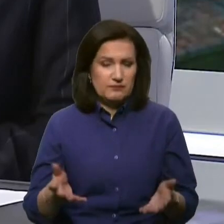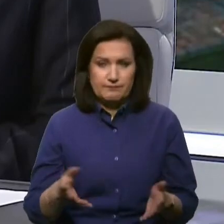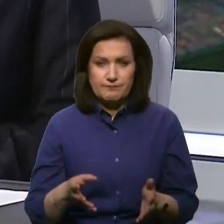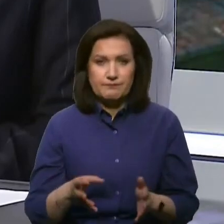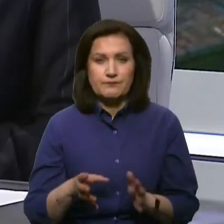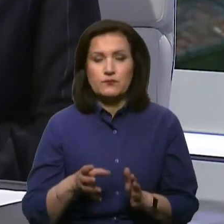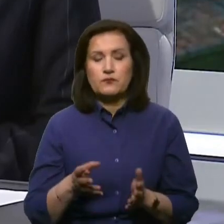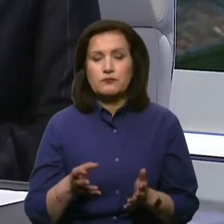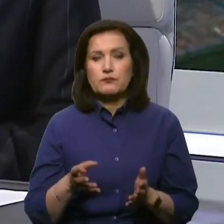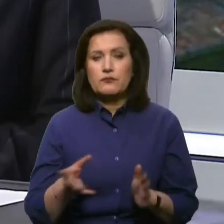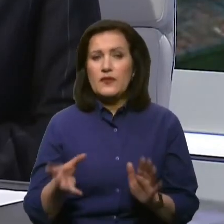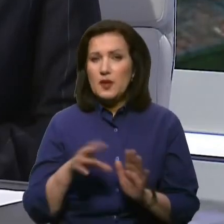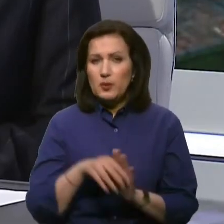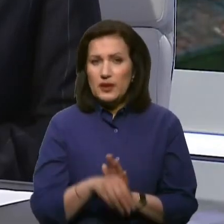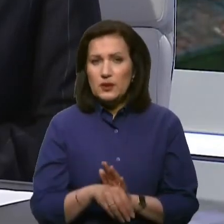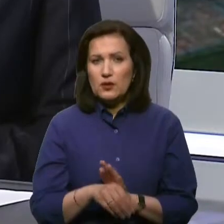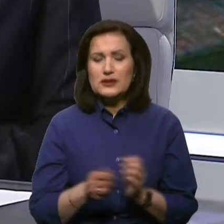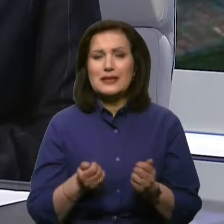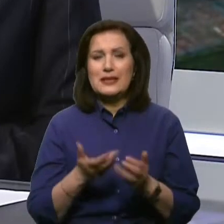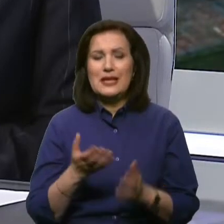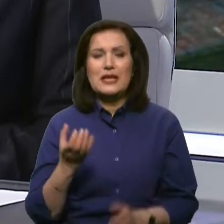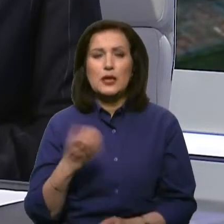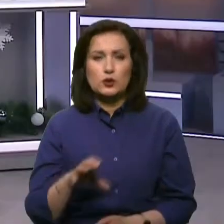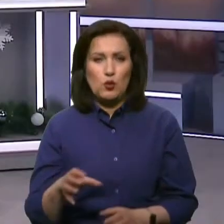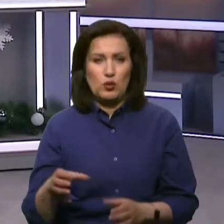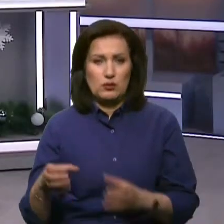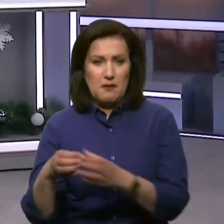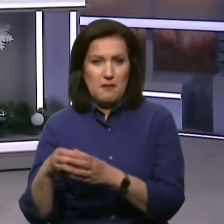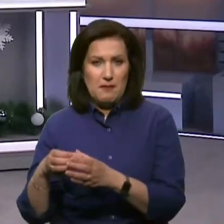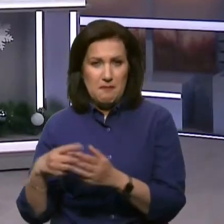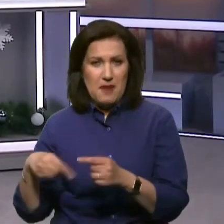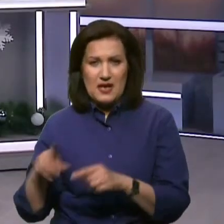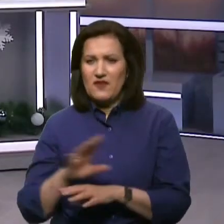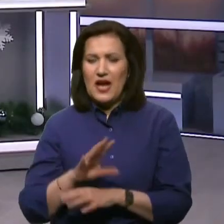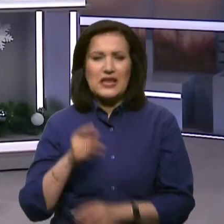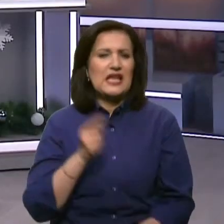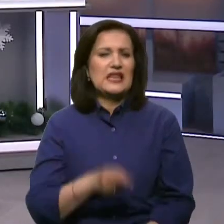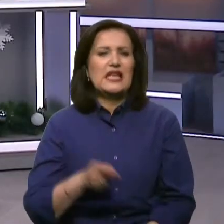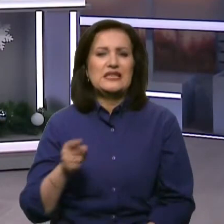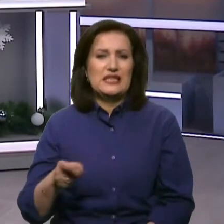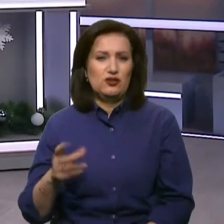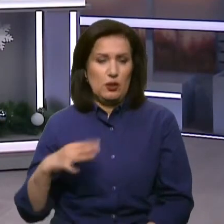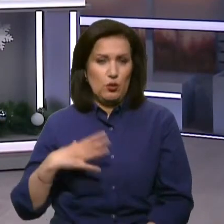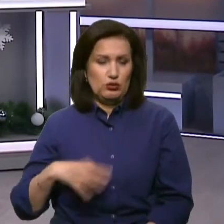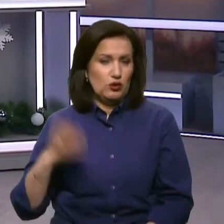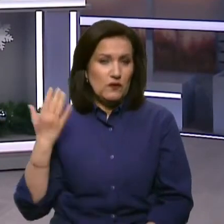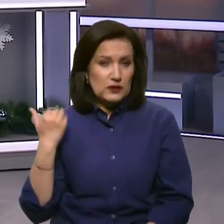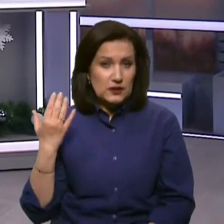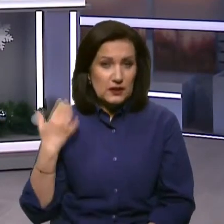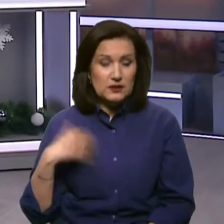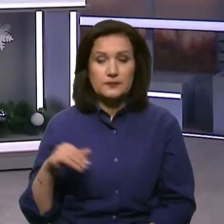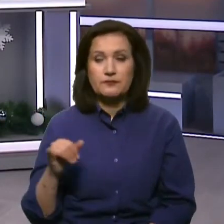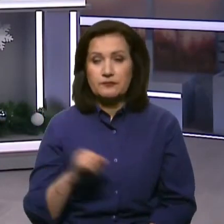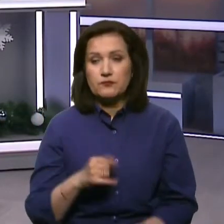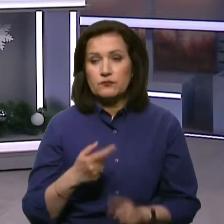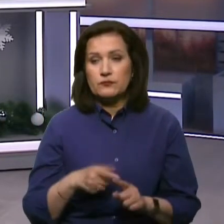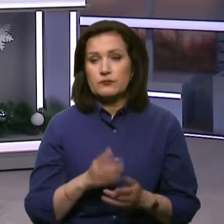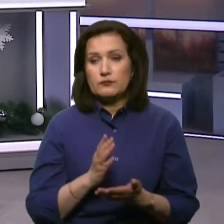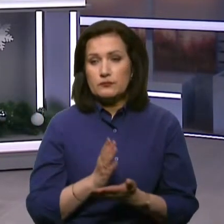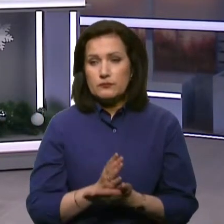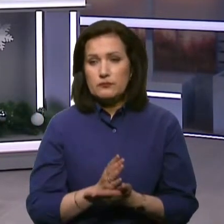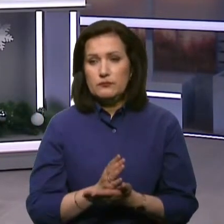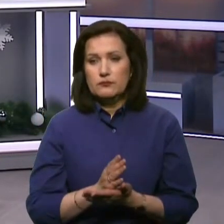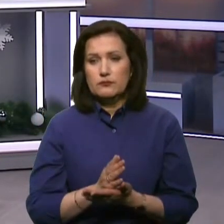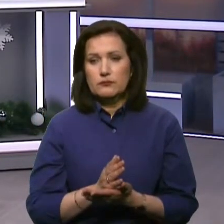декілька сот парафій, а не тисяч, як очікувалося раніше. І цьому є